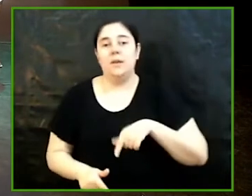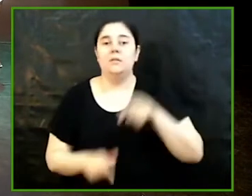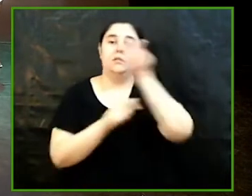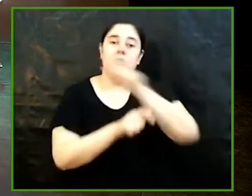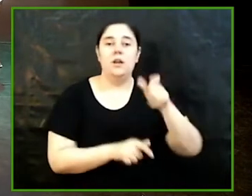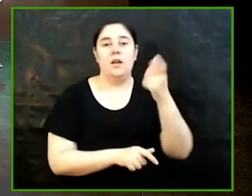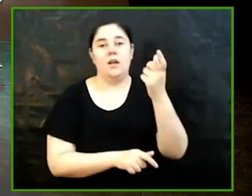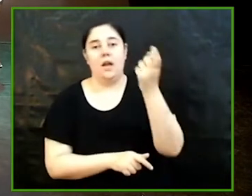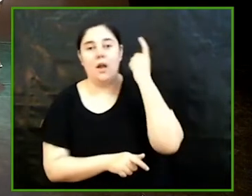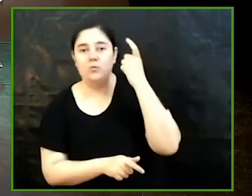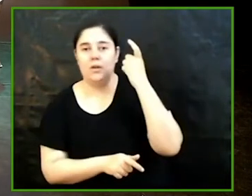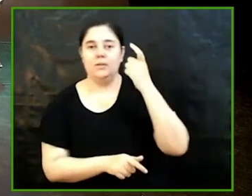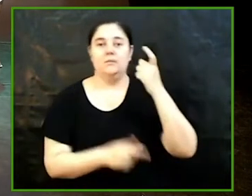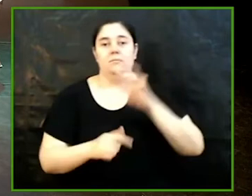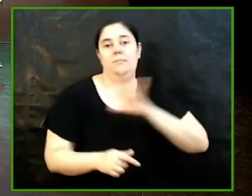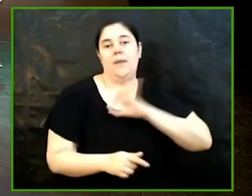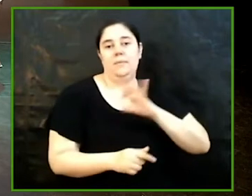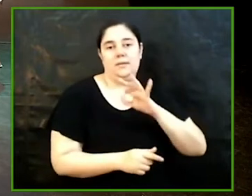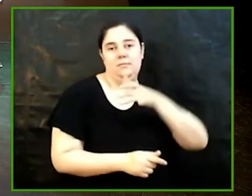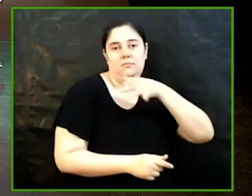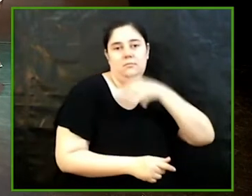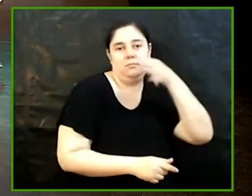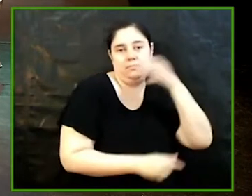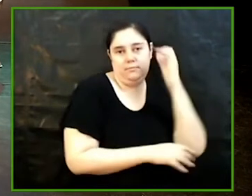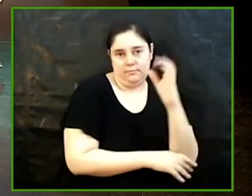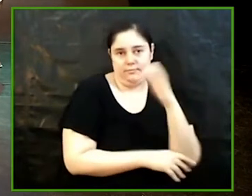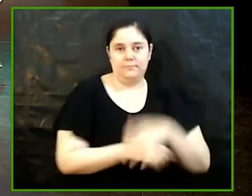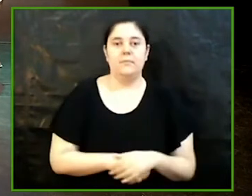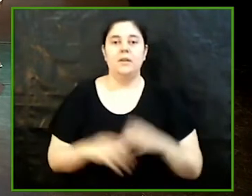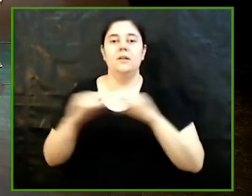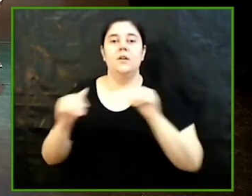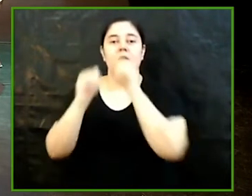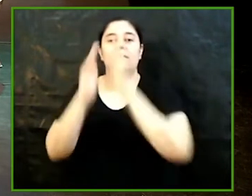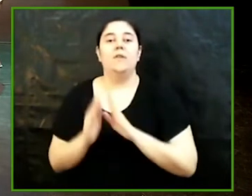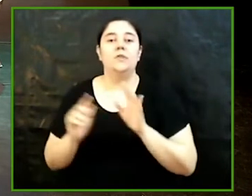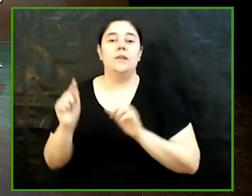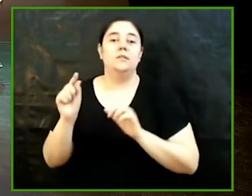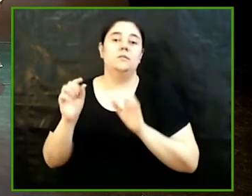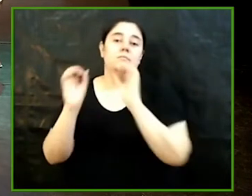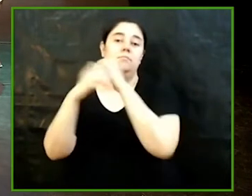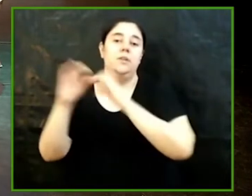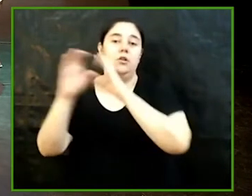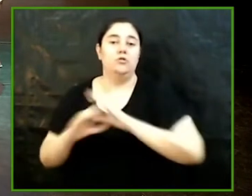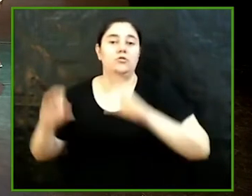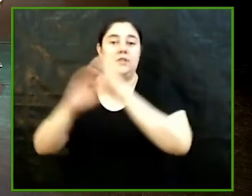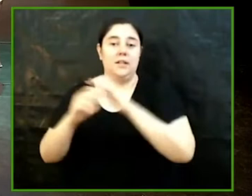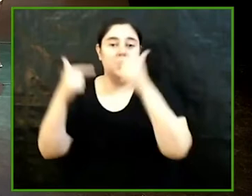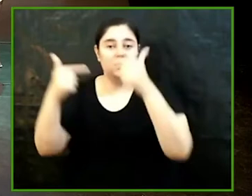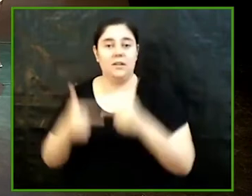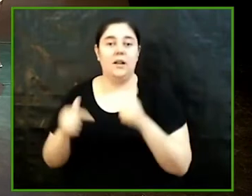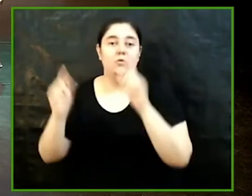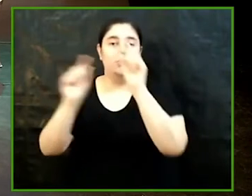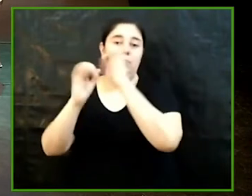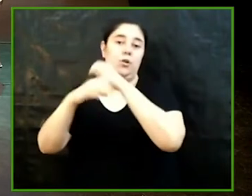les persones premiades. A la Facultat de Biosciències, grau en Biologia, Laura Puig